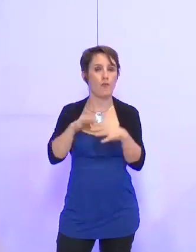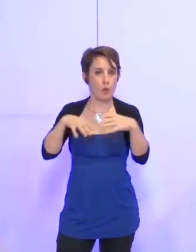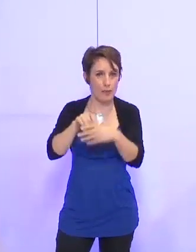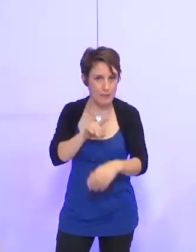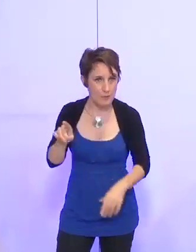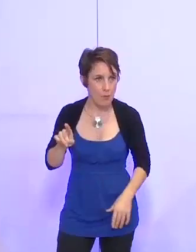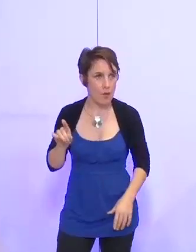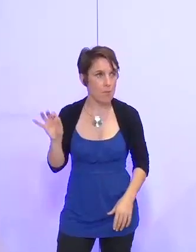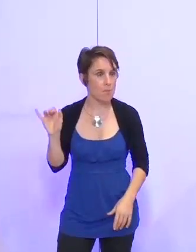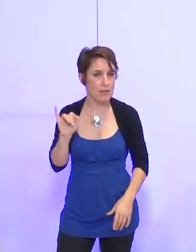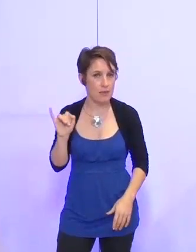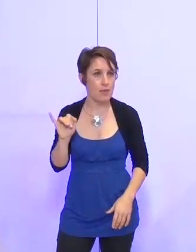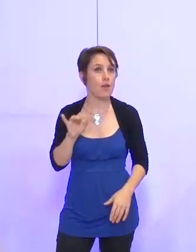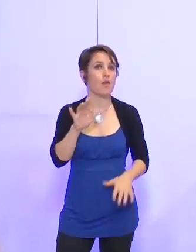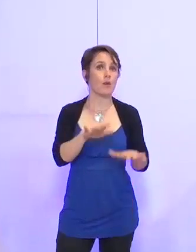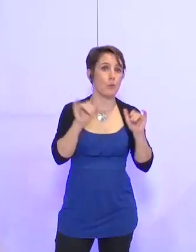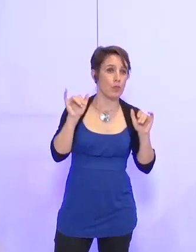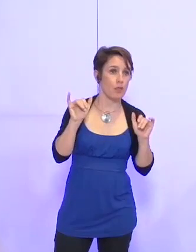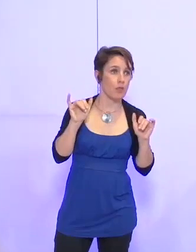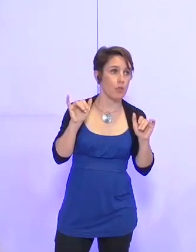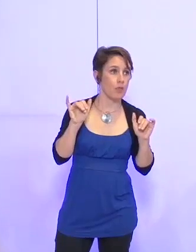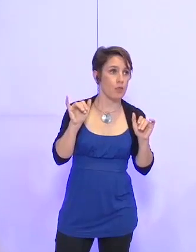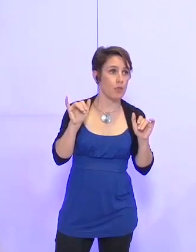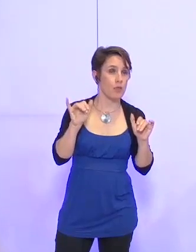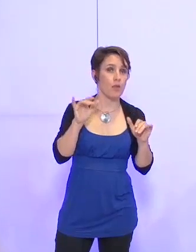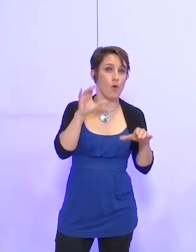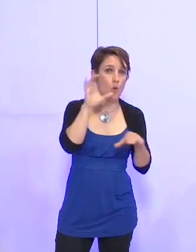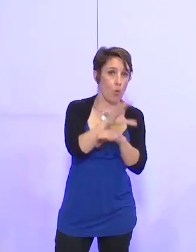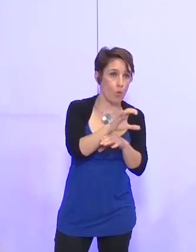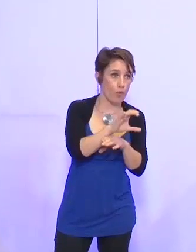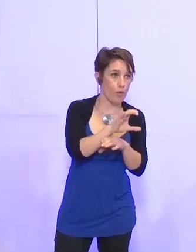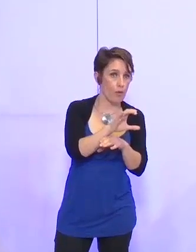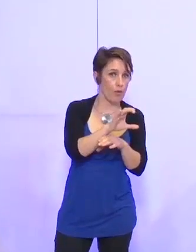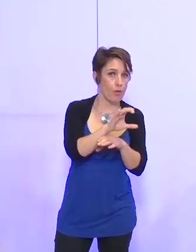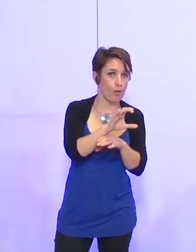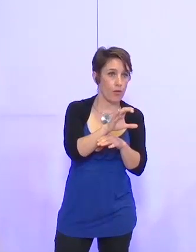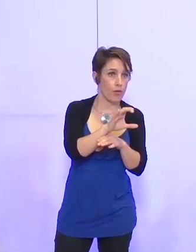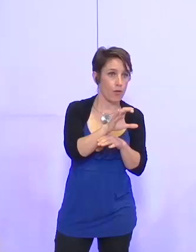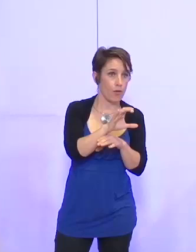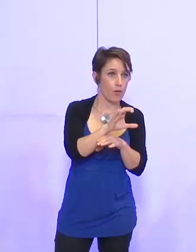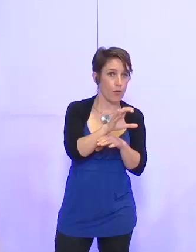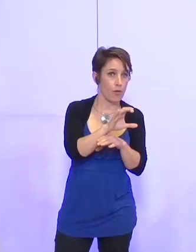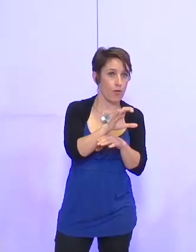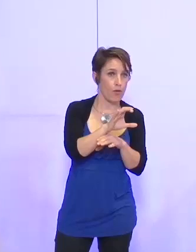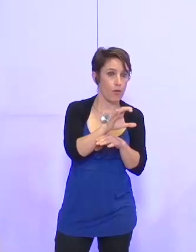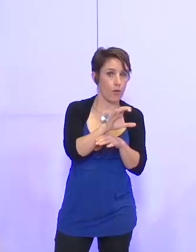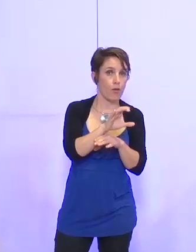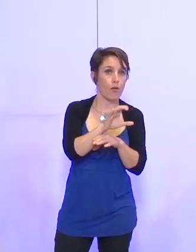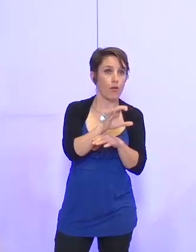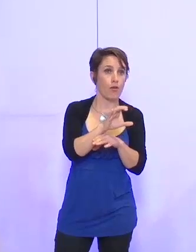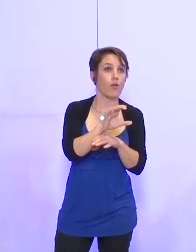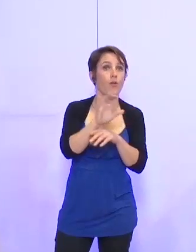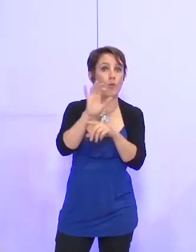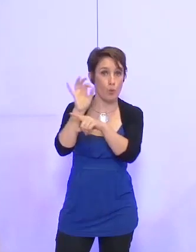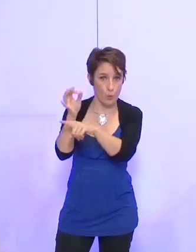vote ? Qui s'abstient ? Qui vote contre ? Et donc, qui vote